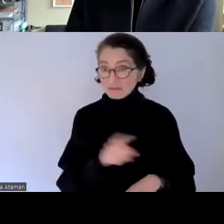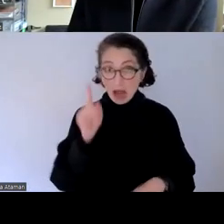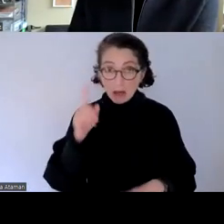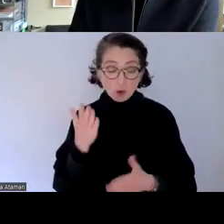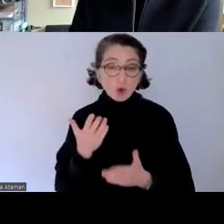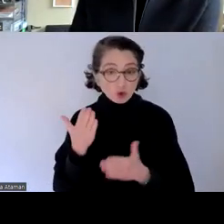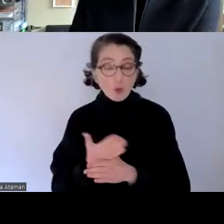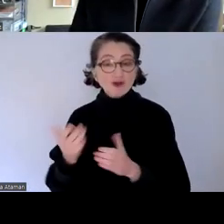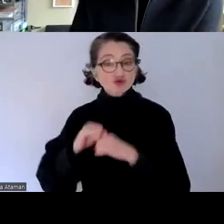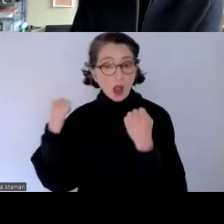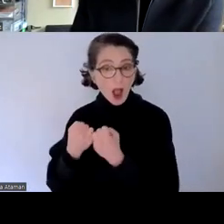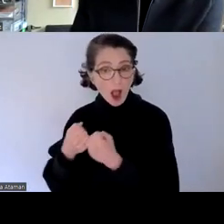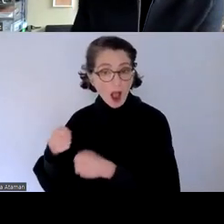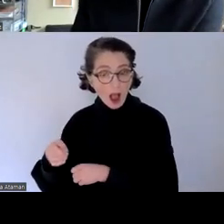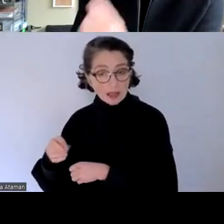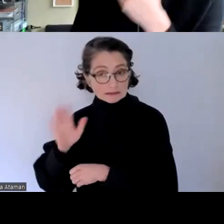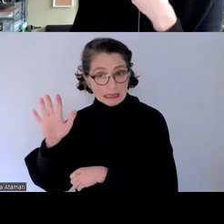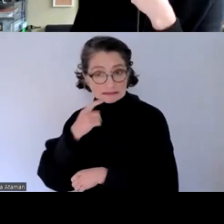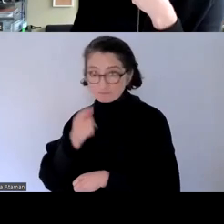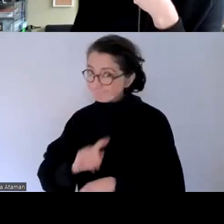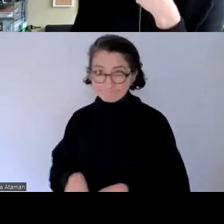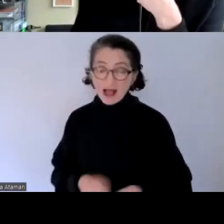sondern eben auch die privatwirtschaft verpflichtet wird